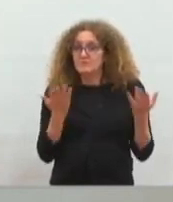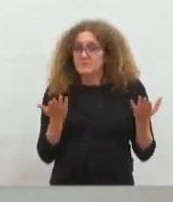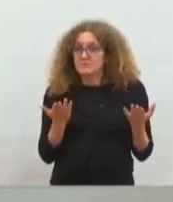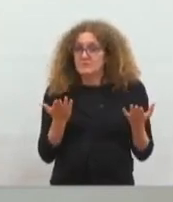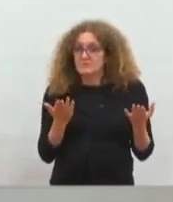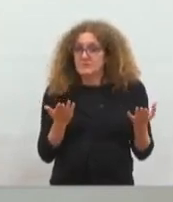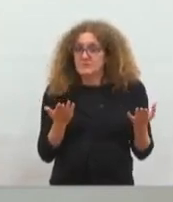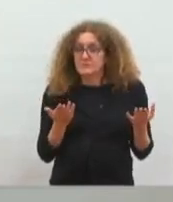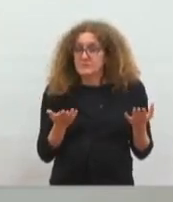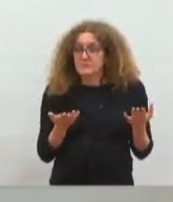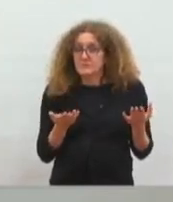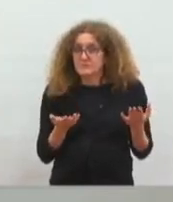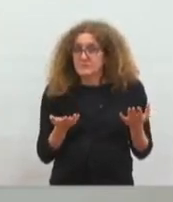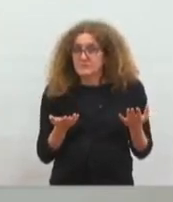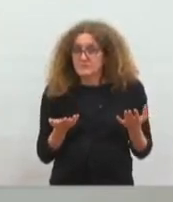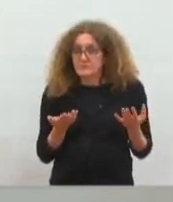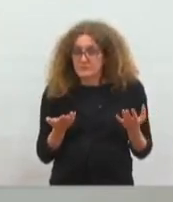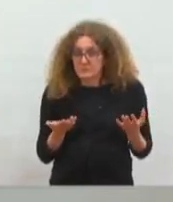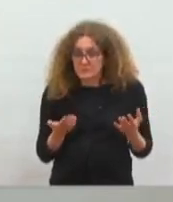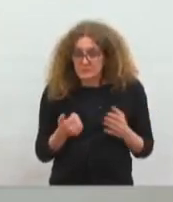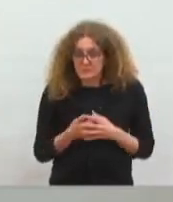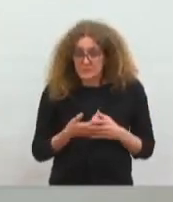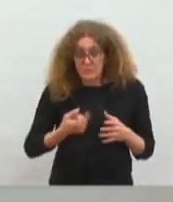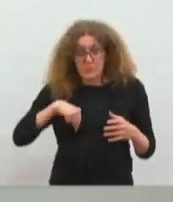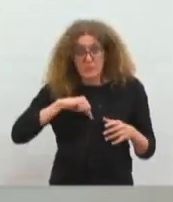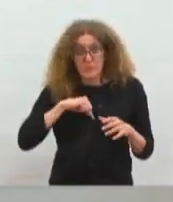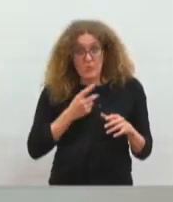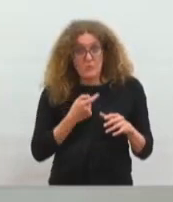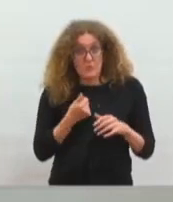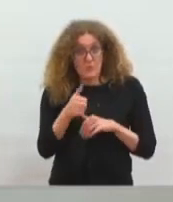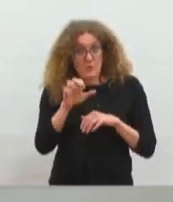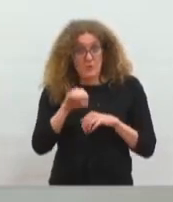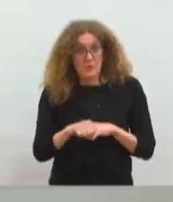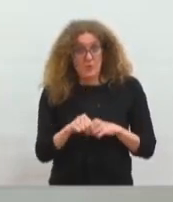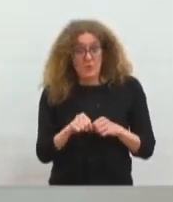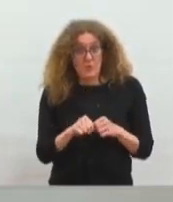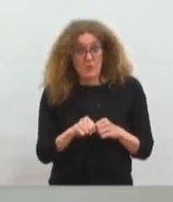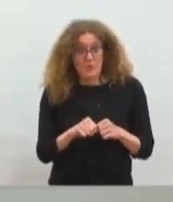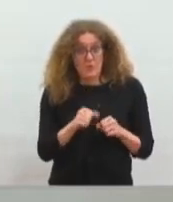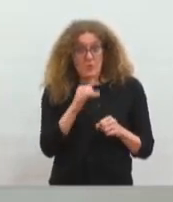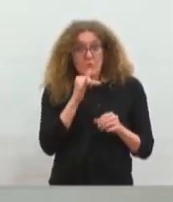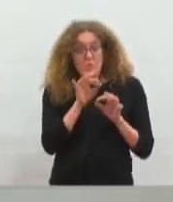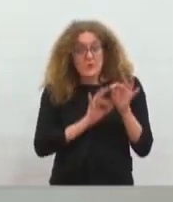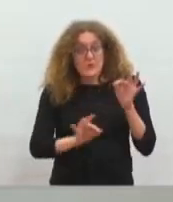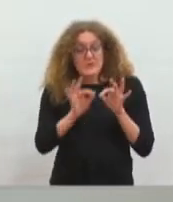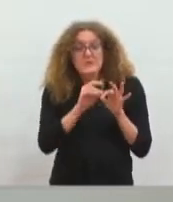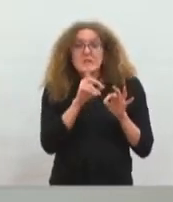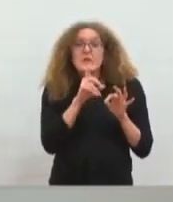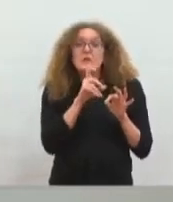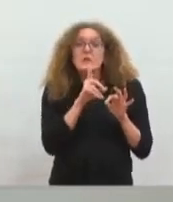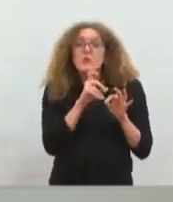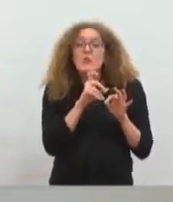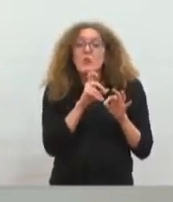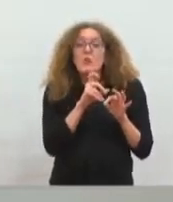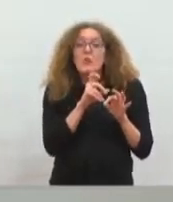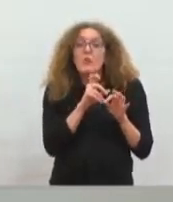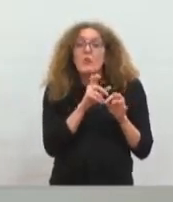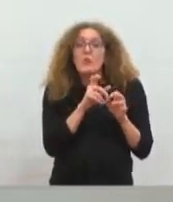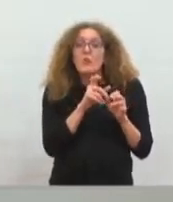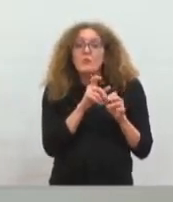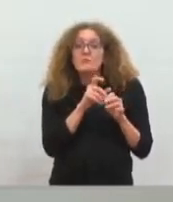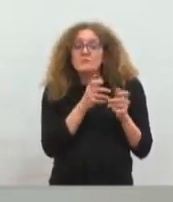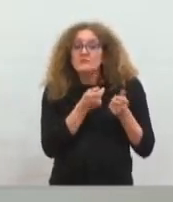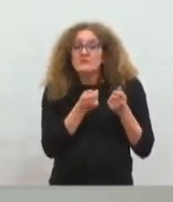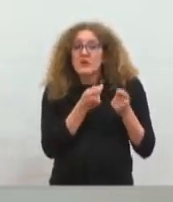à une situation où nous allons pouvoir maîtriser la totalité du petit cycle de l'eau, depuis la